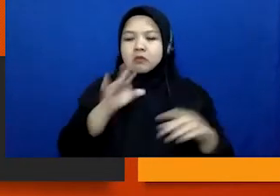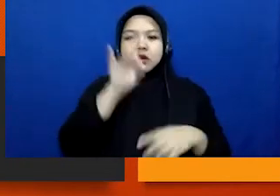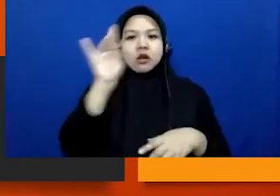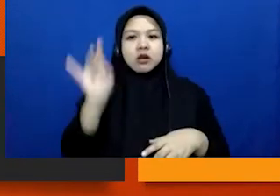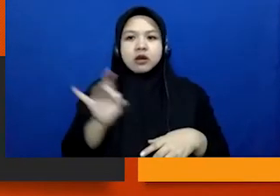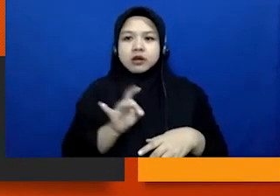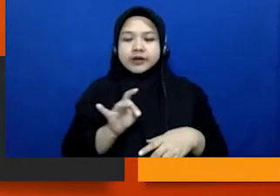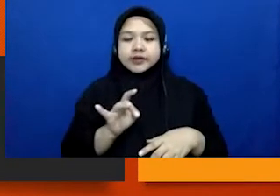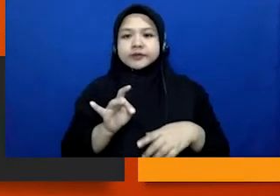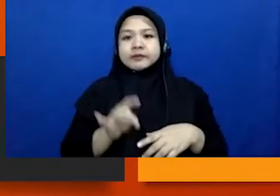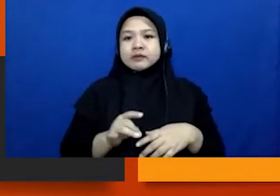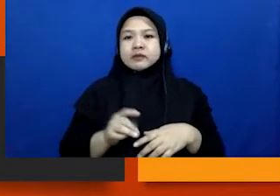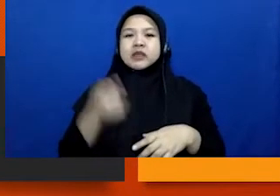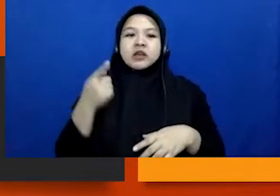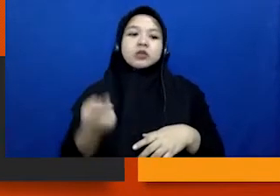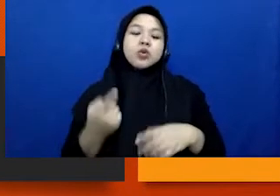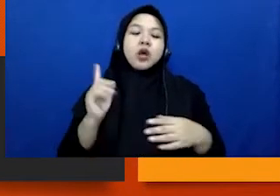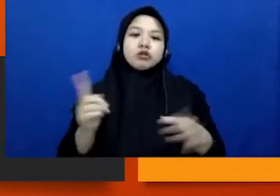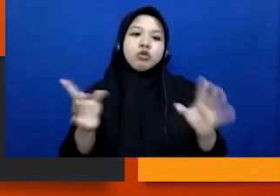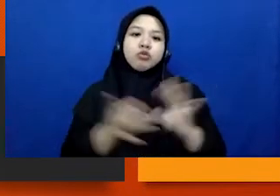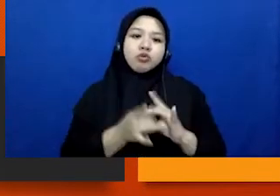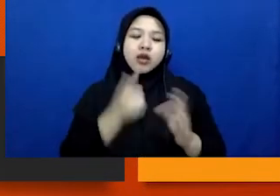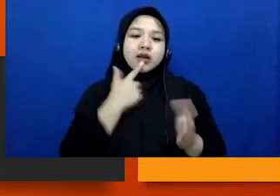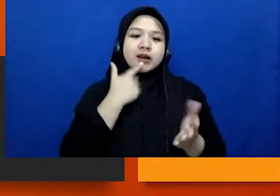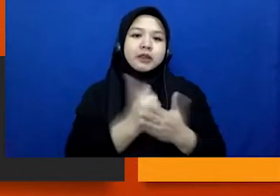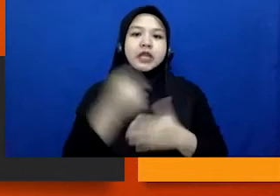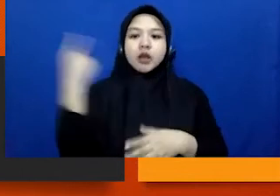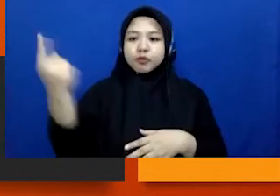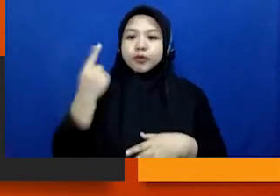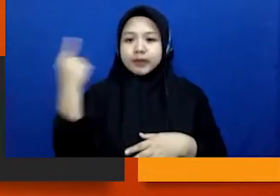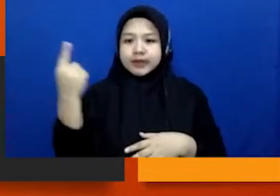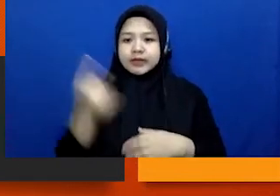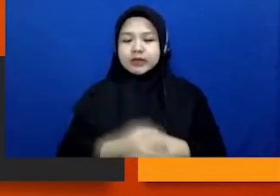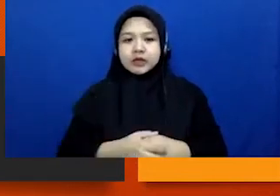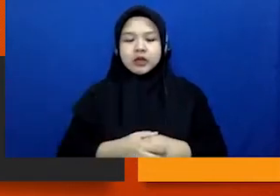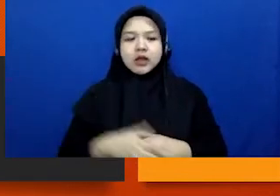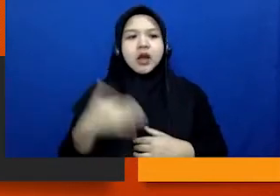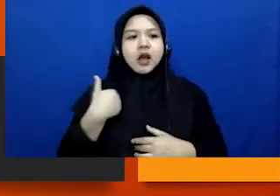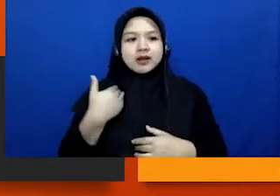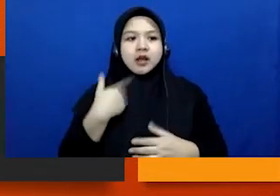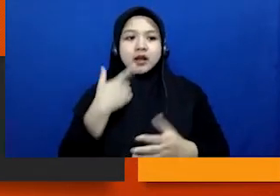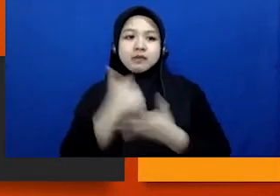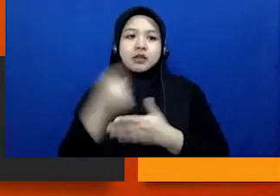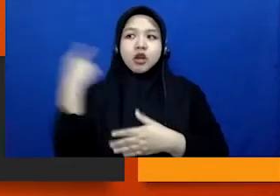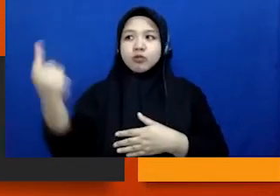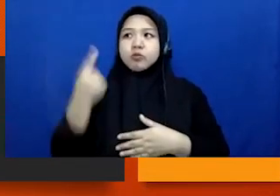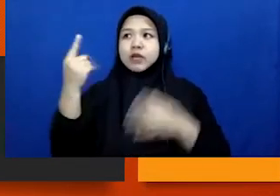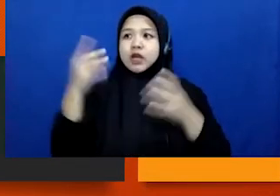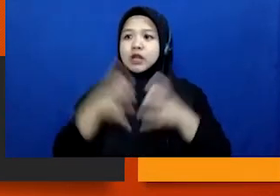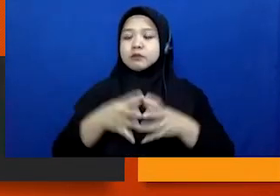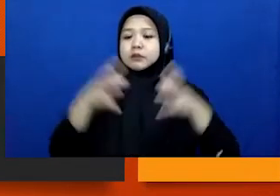yang sifatnya itu adalah berkaitan dengan kepentingan publik. Jadi ada kepentingan publik yang lebih besar,